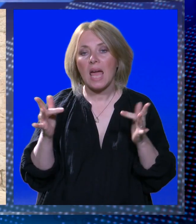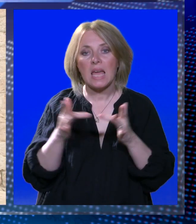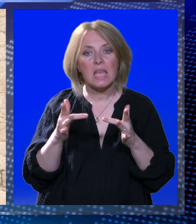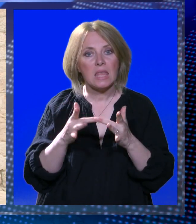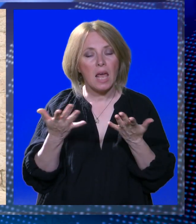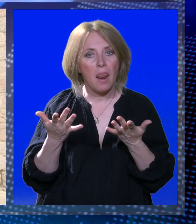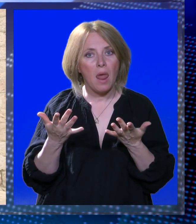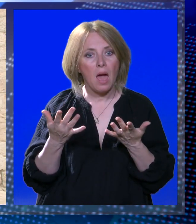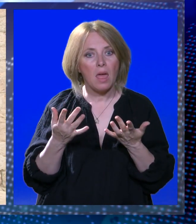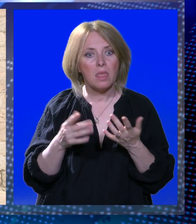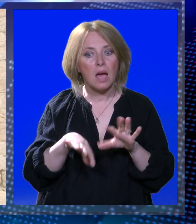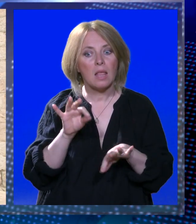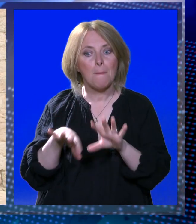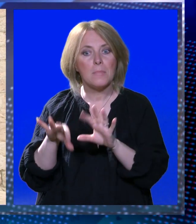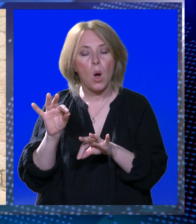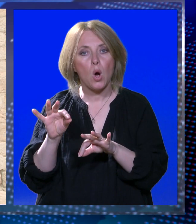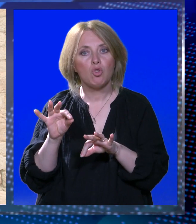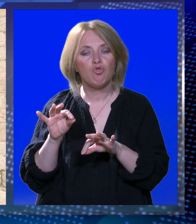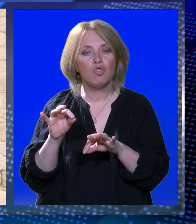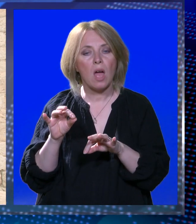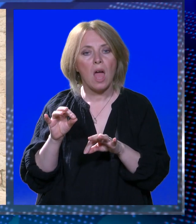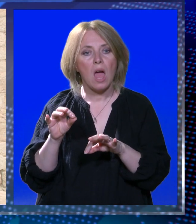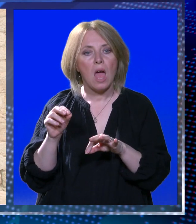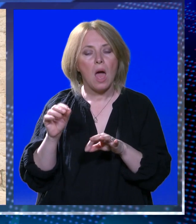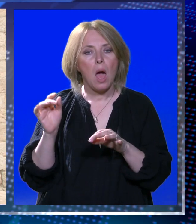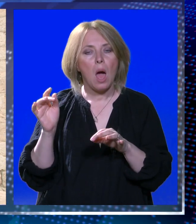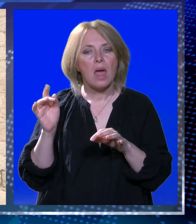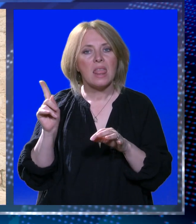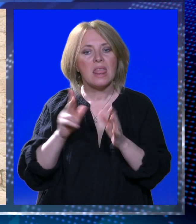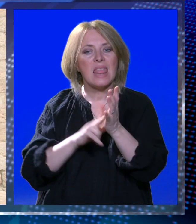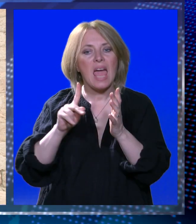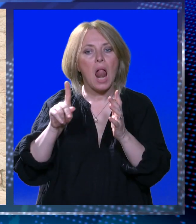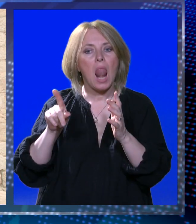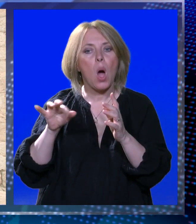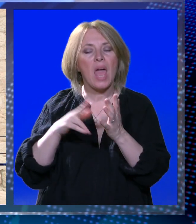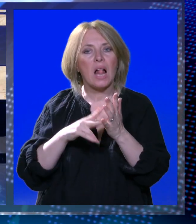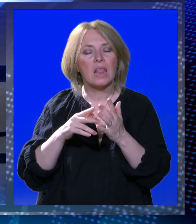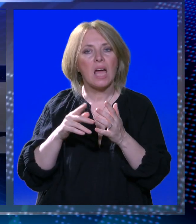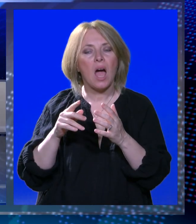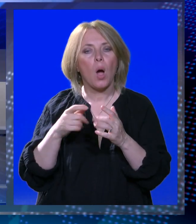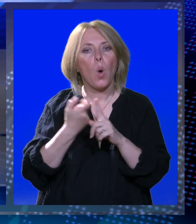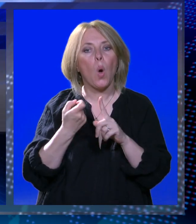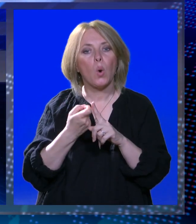konkurencija i tamo će pronaći apsolutno sve segmente u čemu je orkestar ovdje sad oštećen.